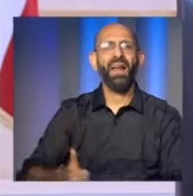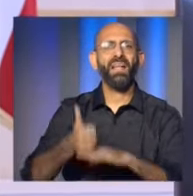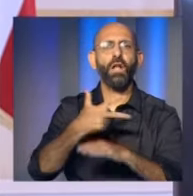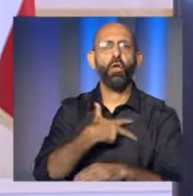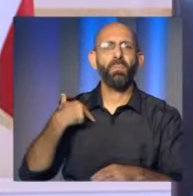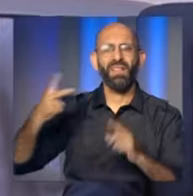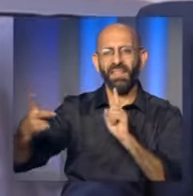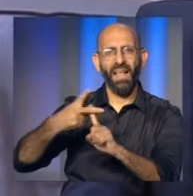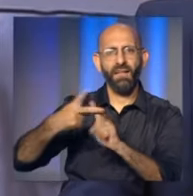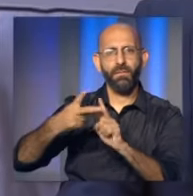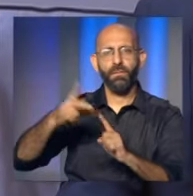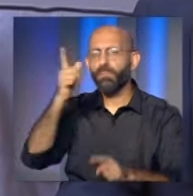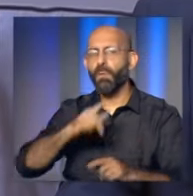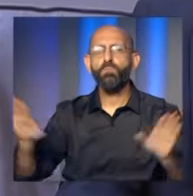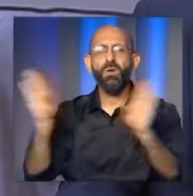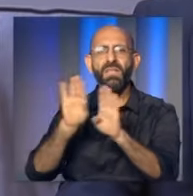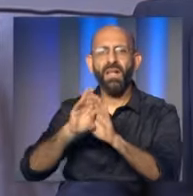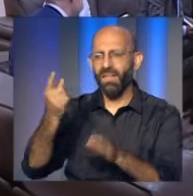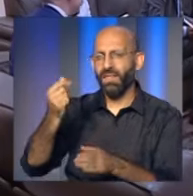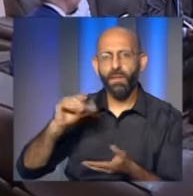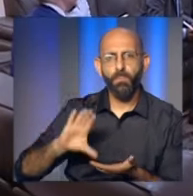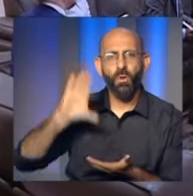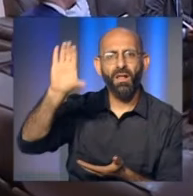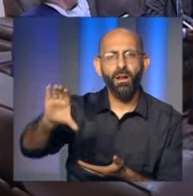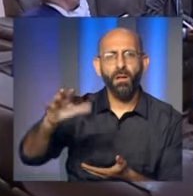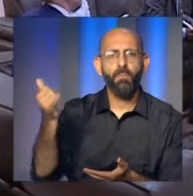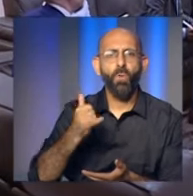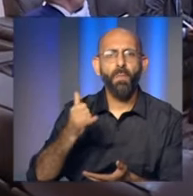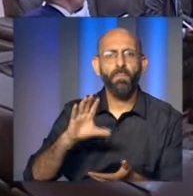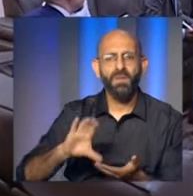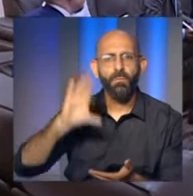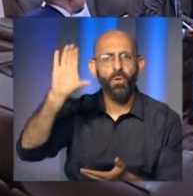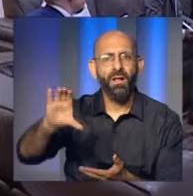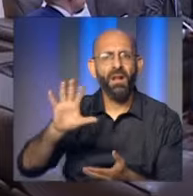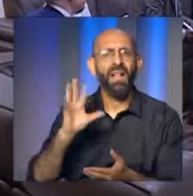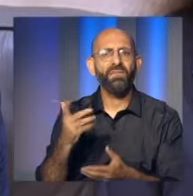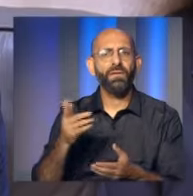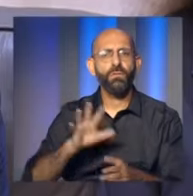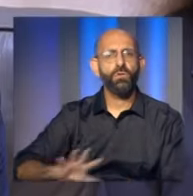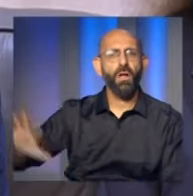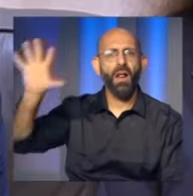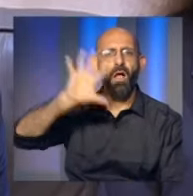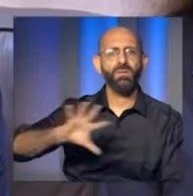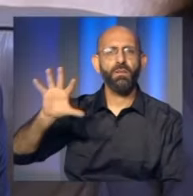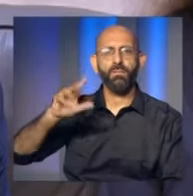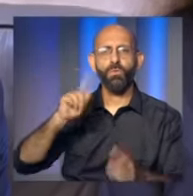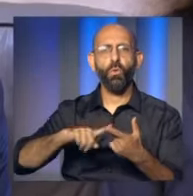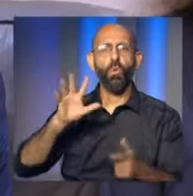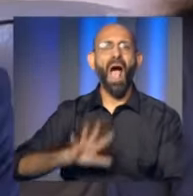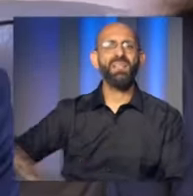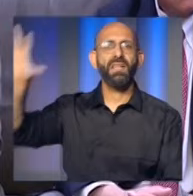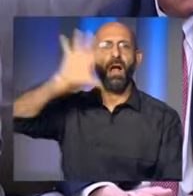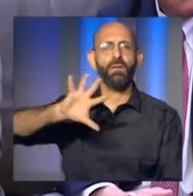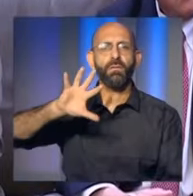ميقاتي التقى في حضور نائب رئيس الحكومة سعاد الشامي ووفدا من مؤسسة التمويل الدولية برئاسة نائب